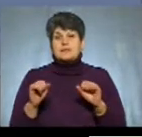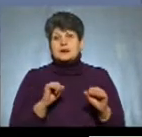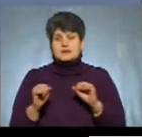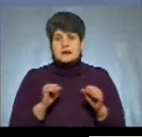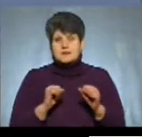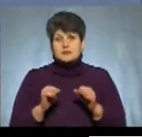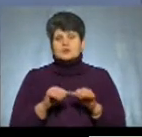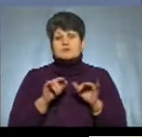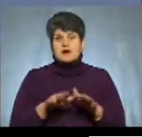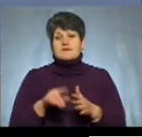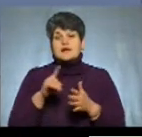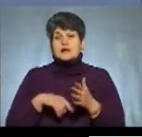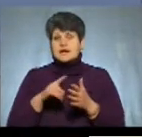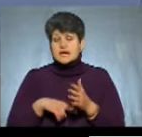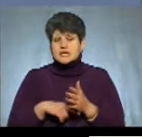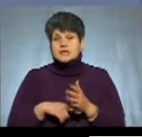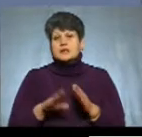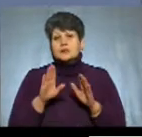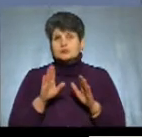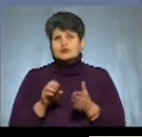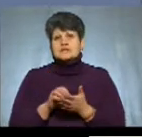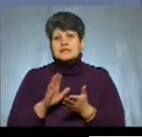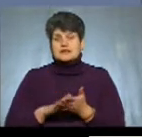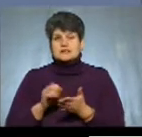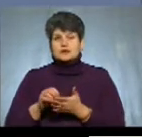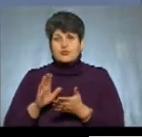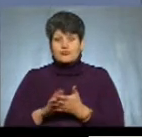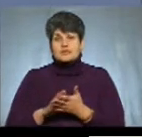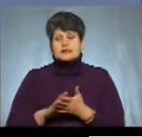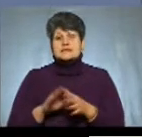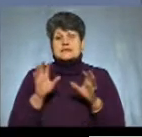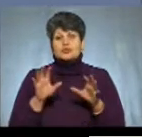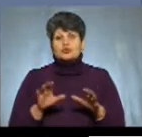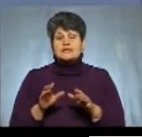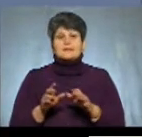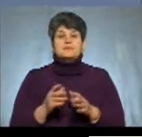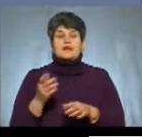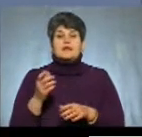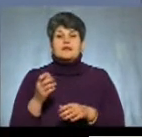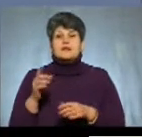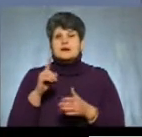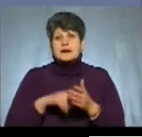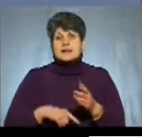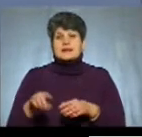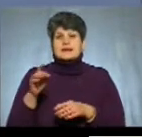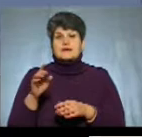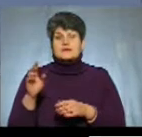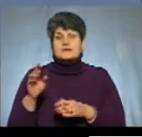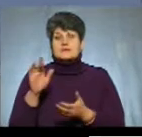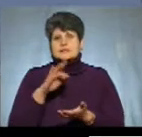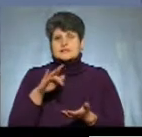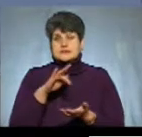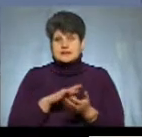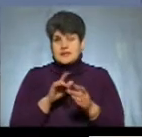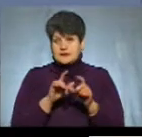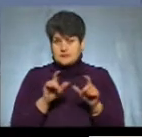Міністерства культури будуть пореєстровані статути релігійних центрів, якими є єпархіальні управління на сьогоднішній день. Після того,